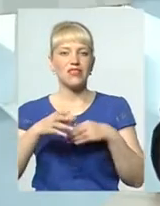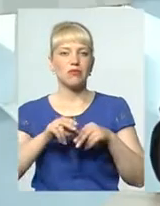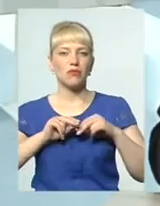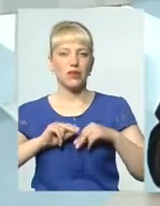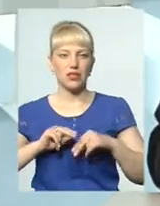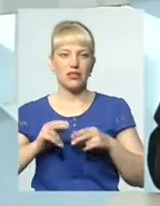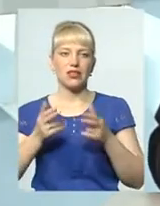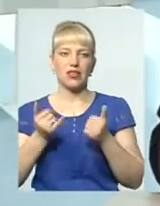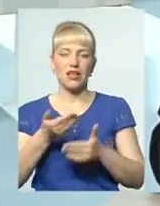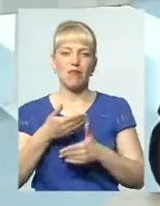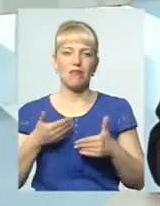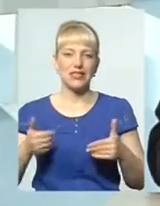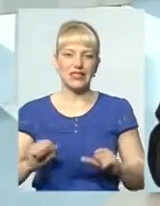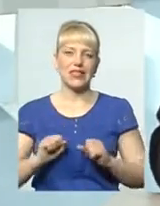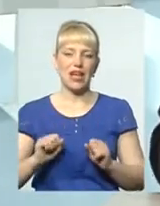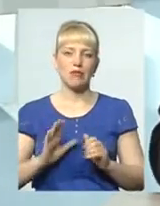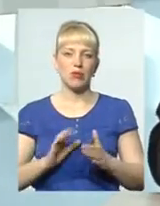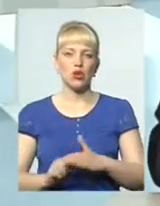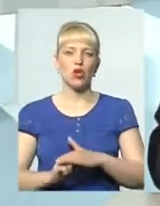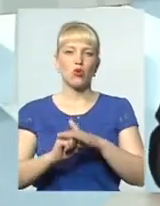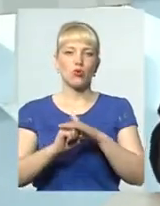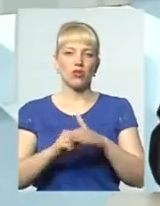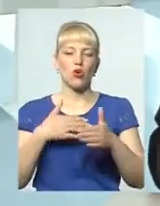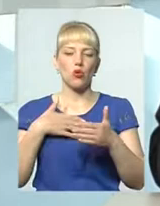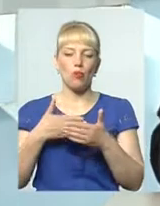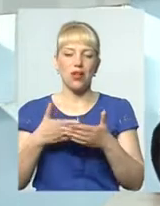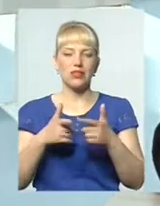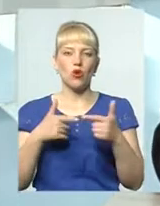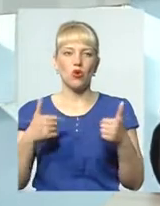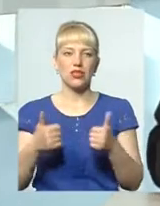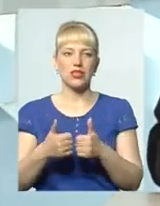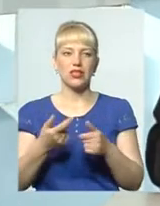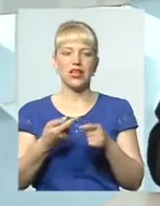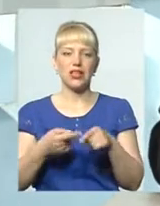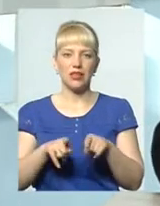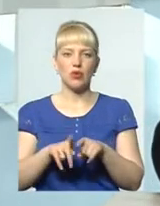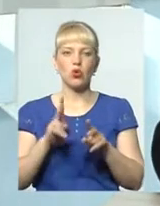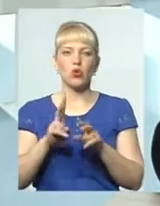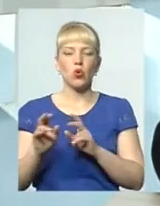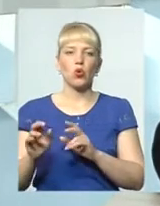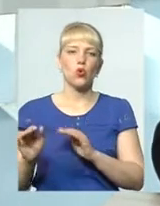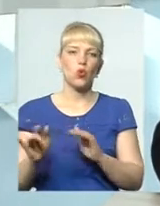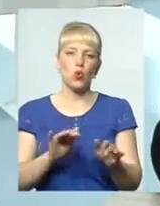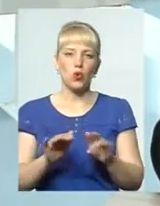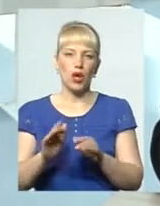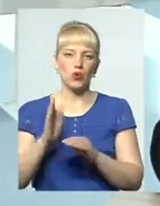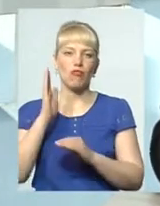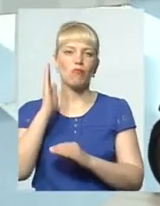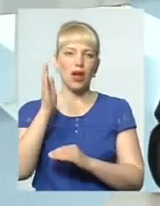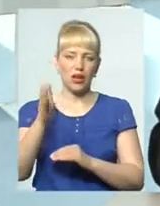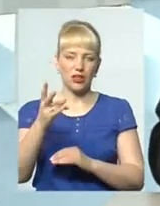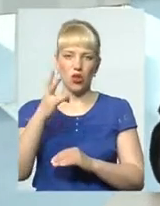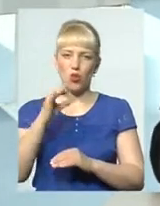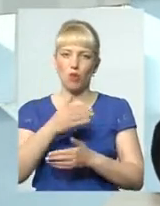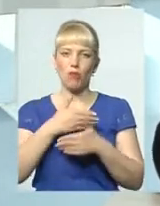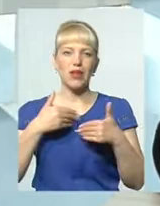локомотивом і ми стараємось бути громадській організації благодійний фонді тим локомотивом, які рухають вперед. Але ми не